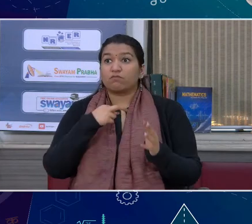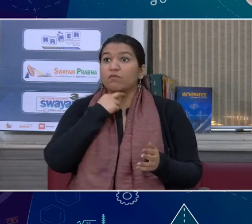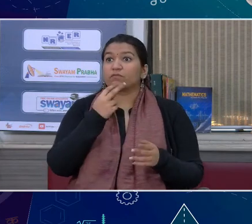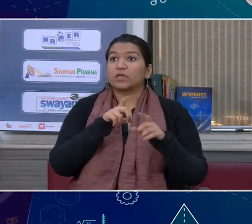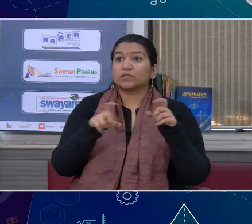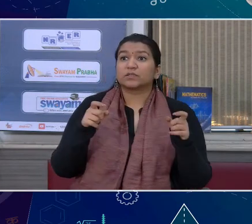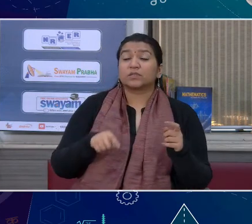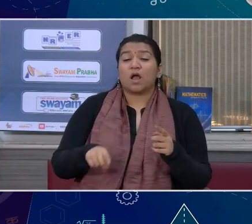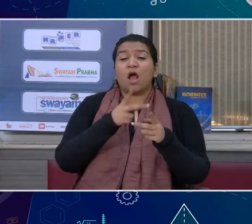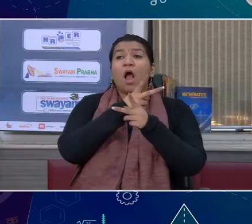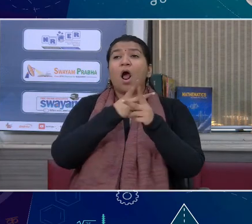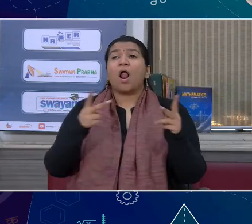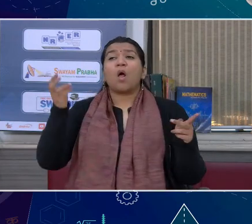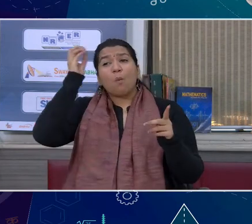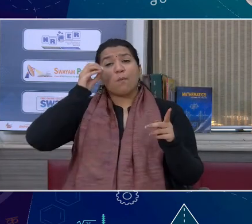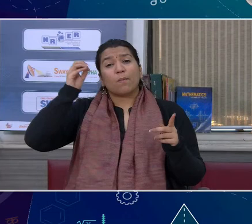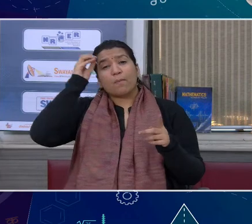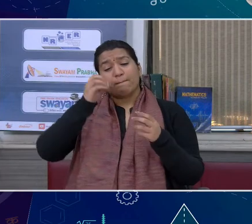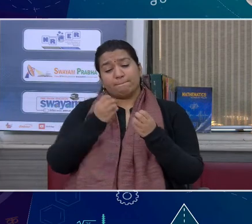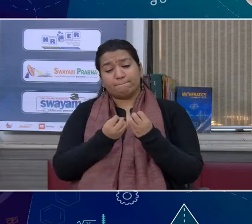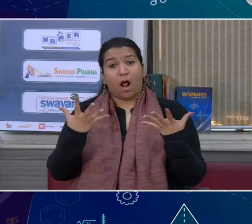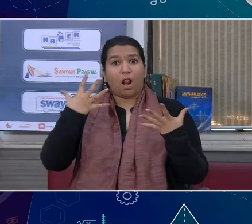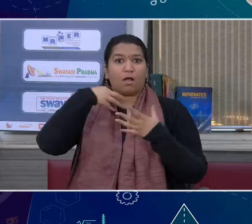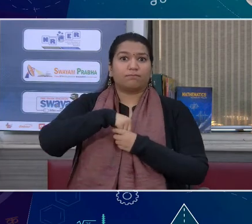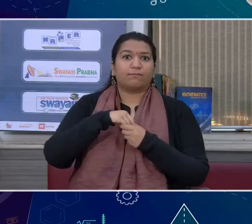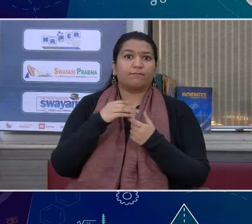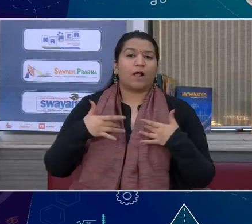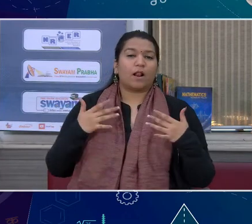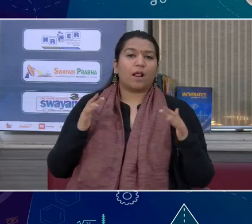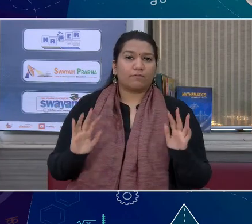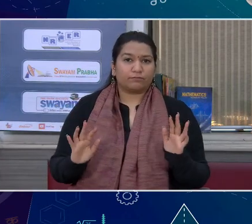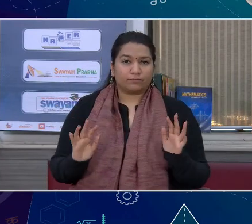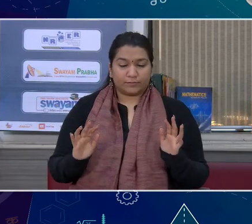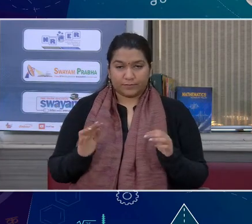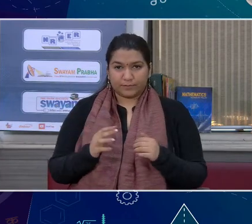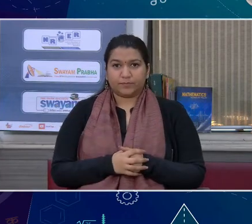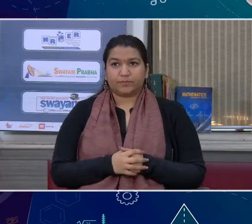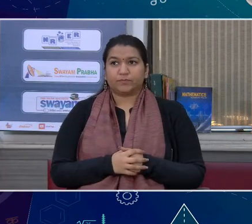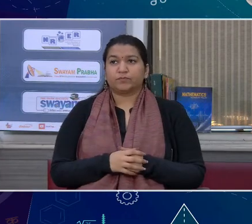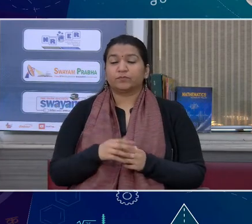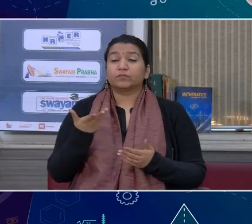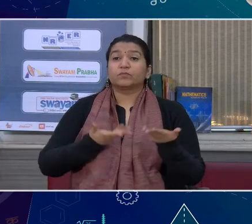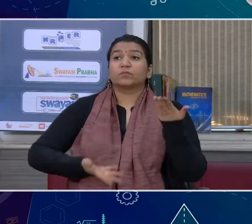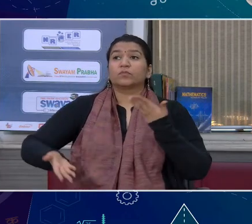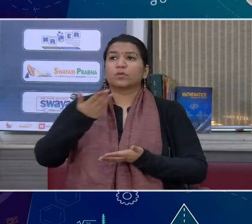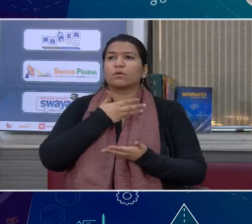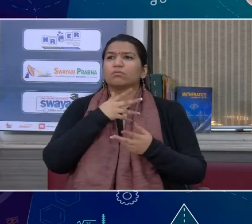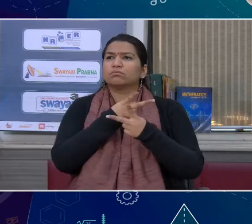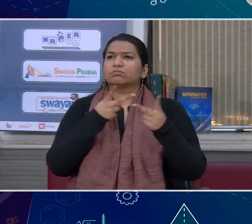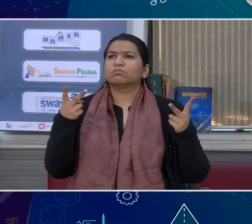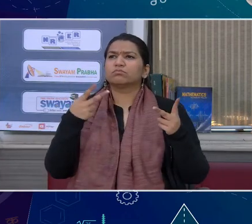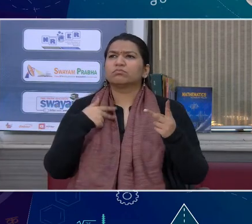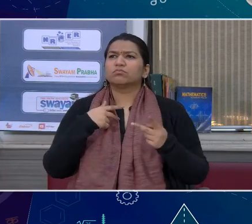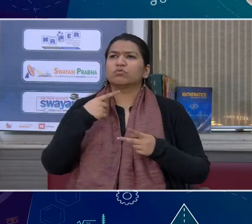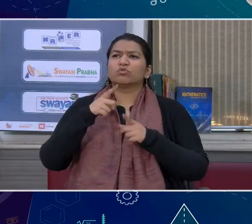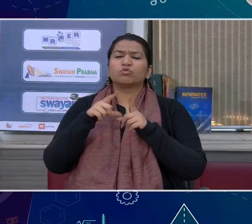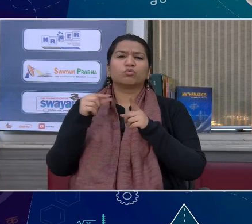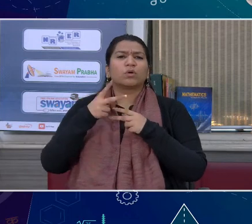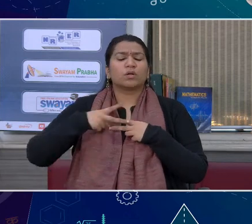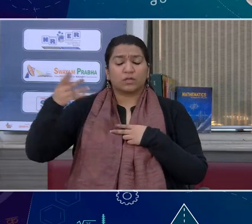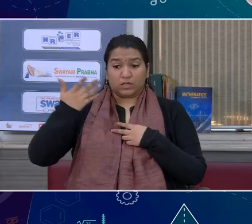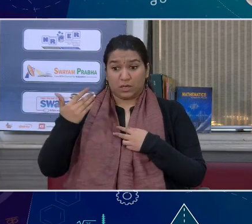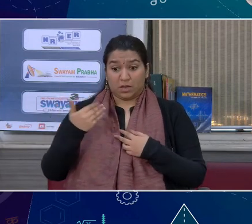तो एक साथ कई भावों को मैं अपने मन में लिए लैठाऊ हूं या कभी करें मैं nine gaining कर